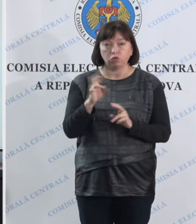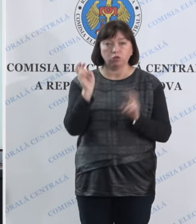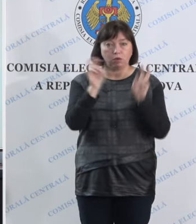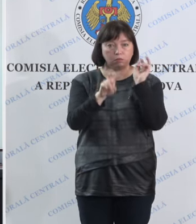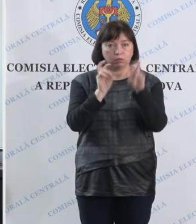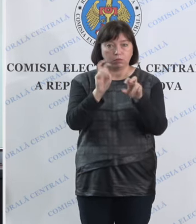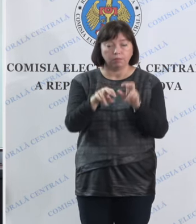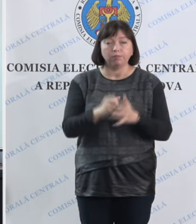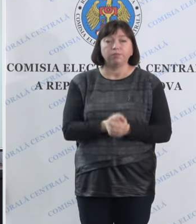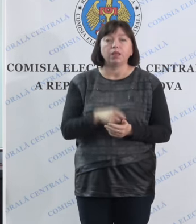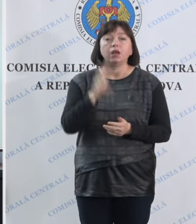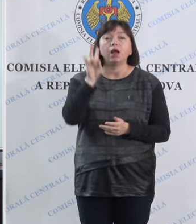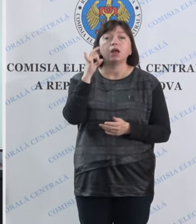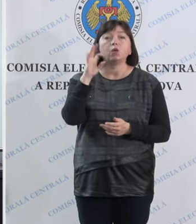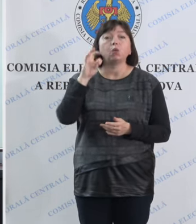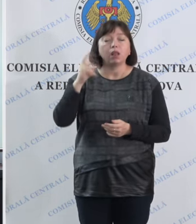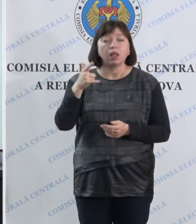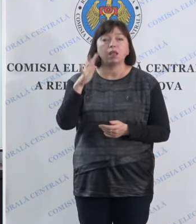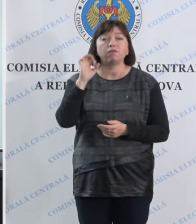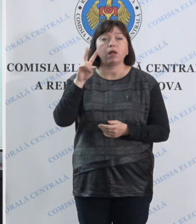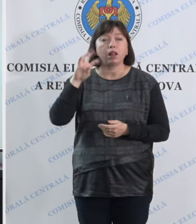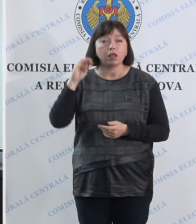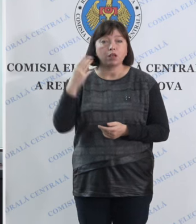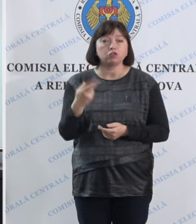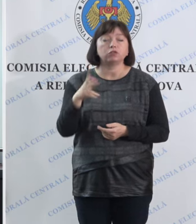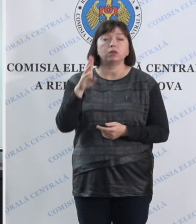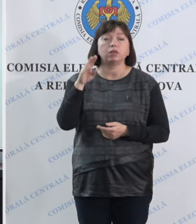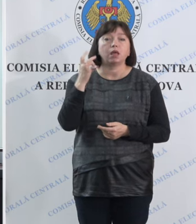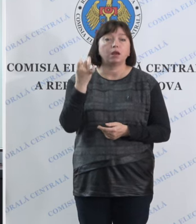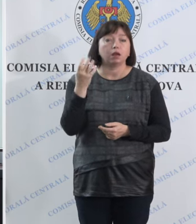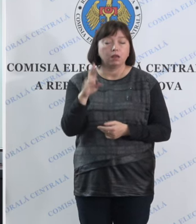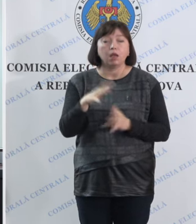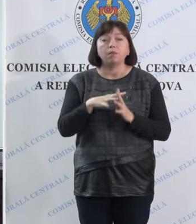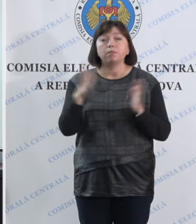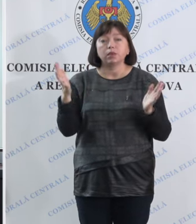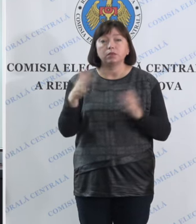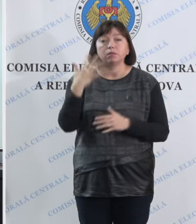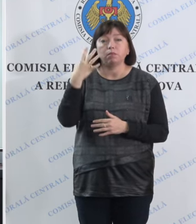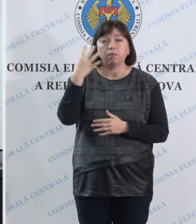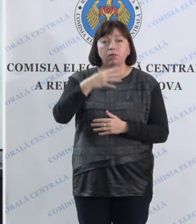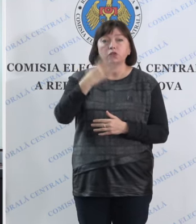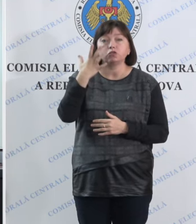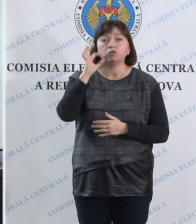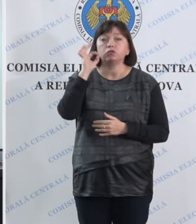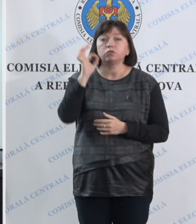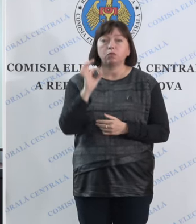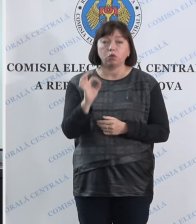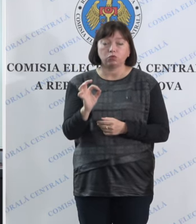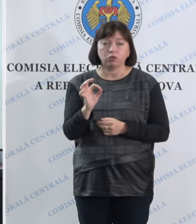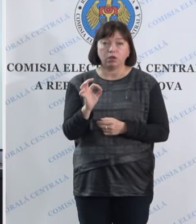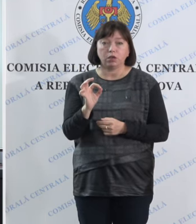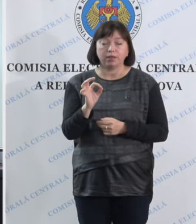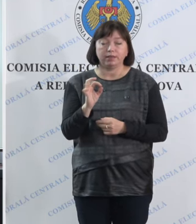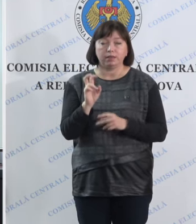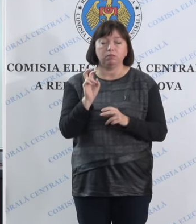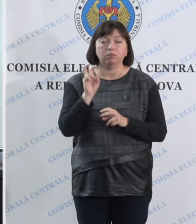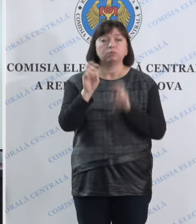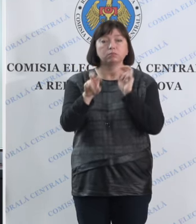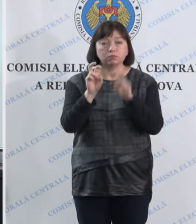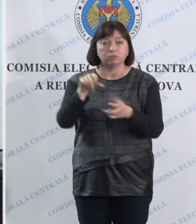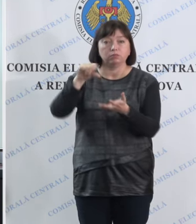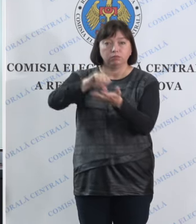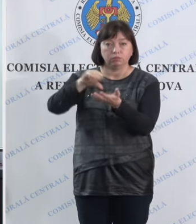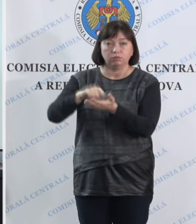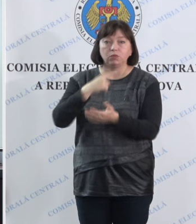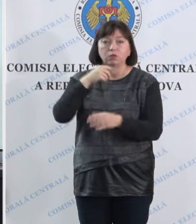prezență, Criuleni, Fălești, Taraclia, peste 45% de prezență la